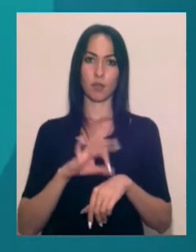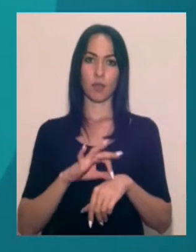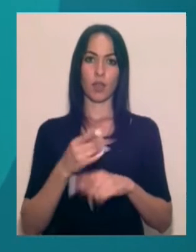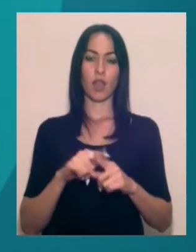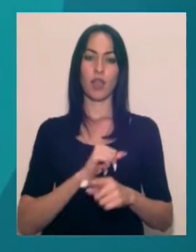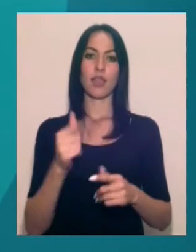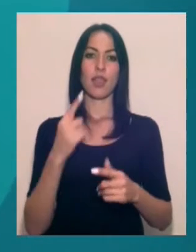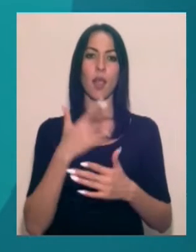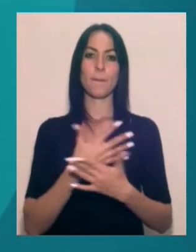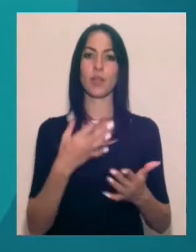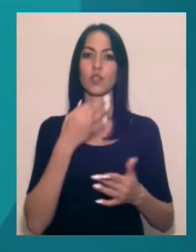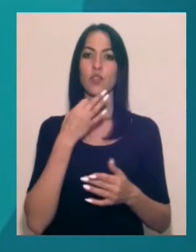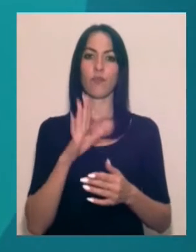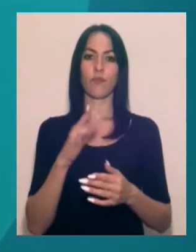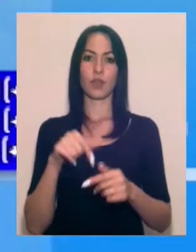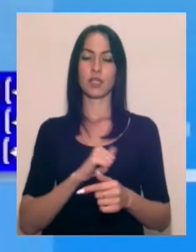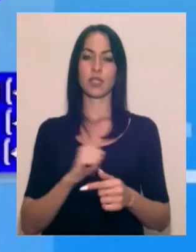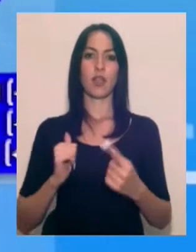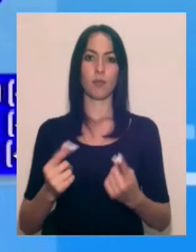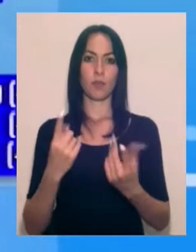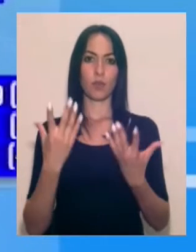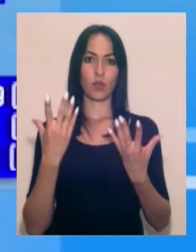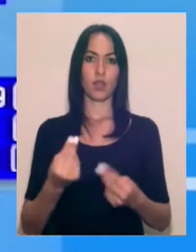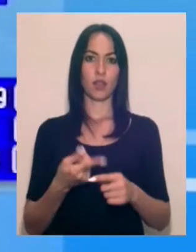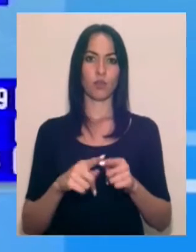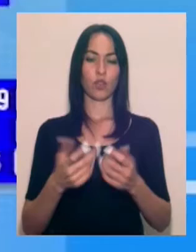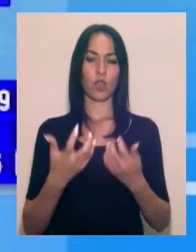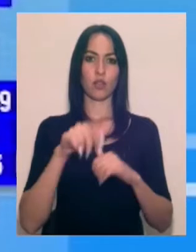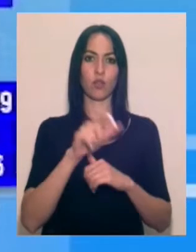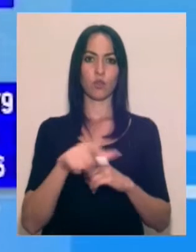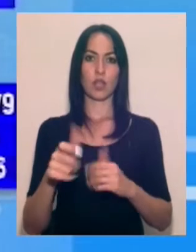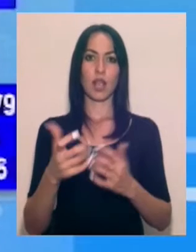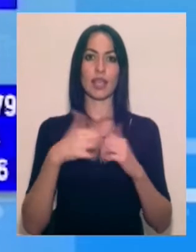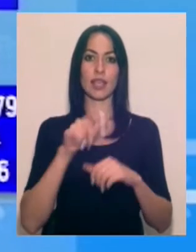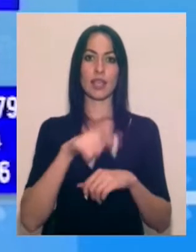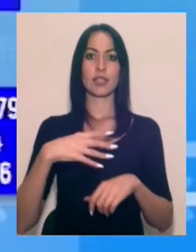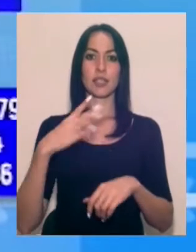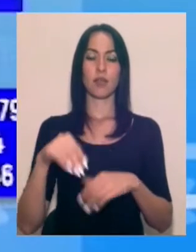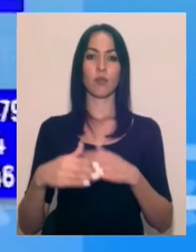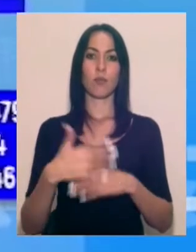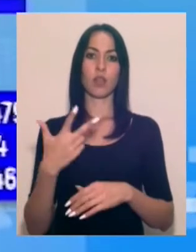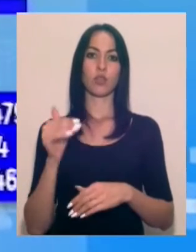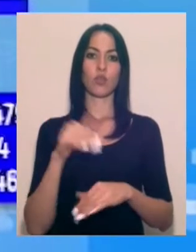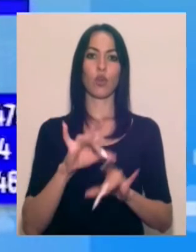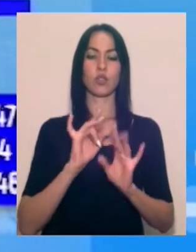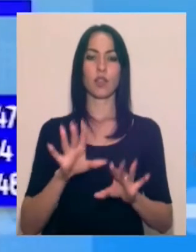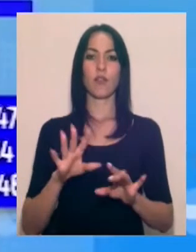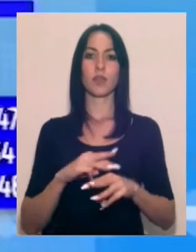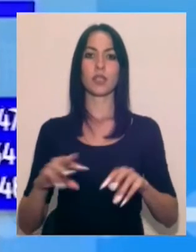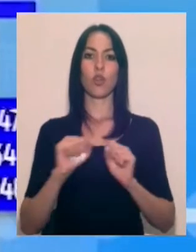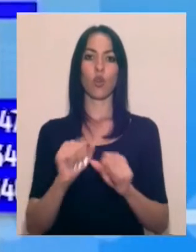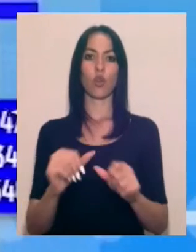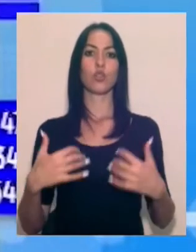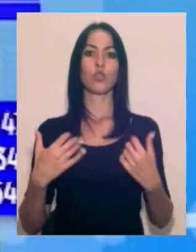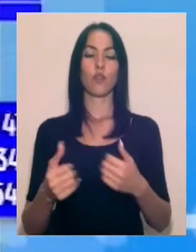найбільше, ніж у будь-який інший день з початку пандемії. Кількість загиблих сягнула майже трьох тисяч, розказав міністр охорони здоров'я Максим Степанов.